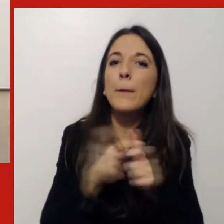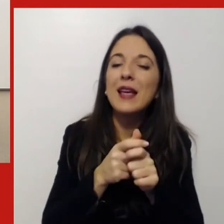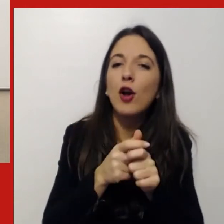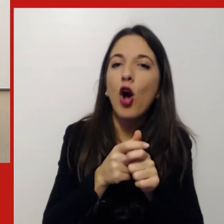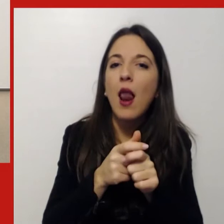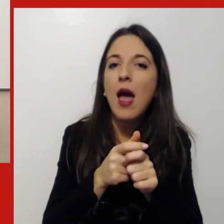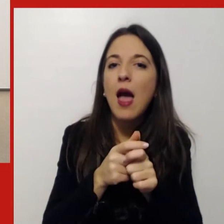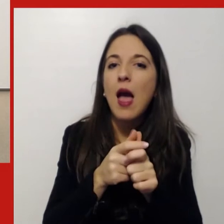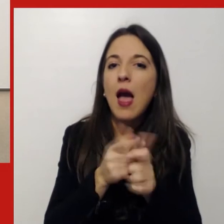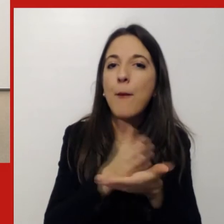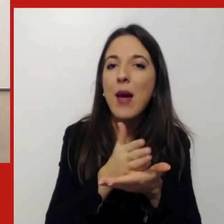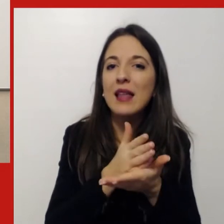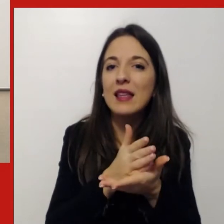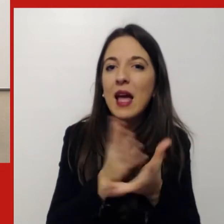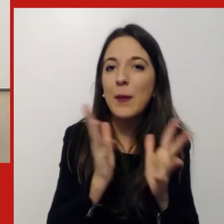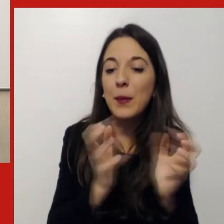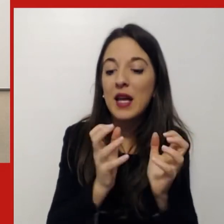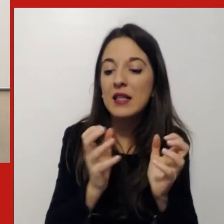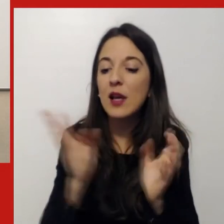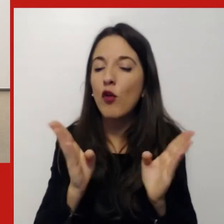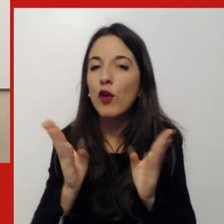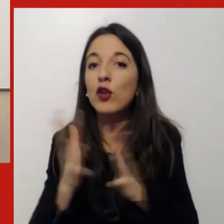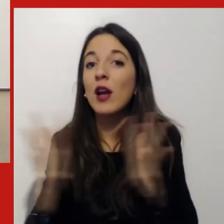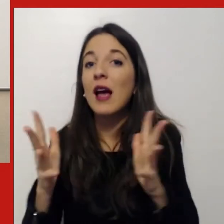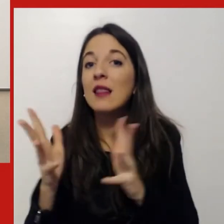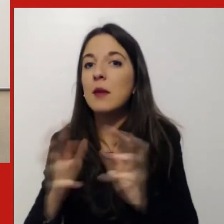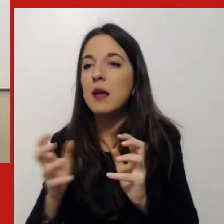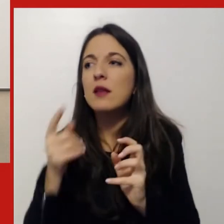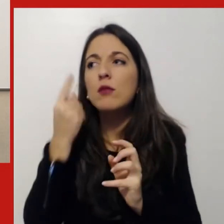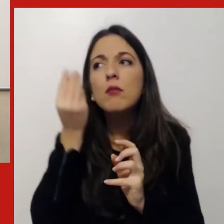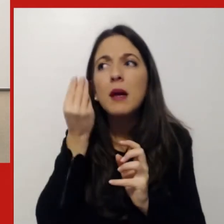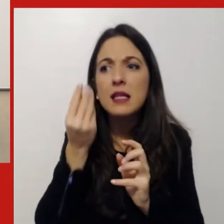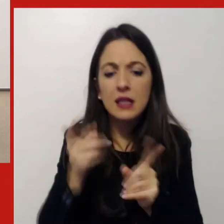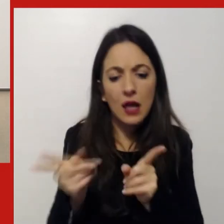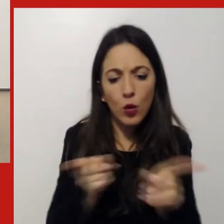difficoltà nell'affrontare lo smart working abbia avuto una distribuzione diversa tra le realtà?